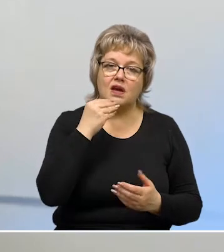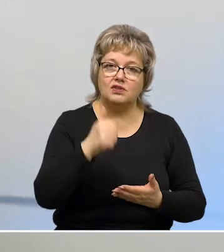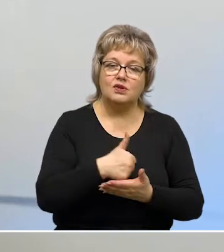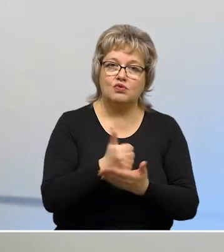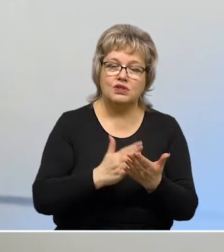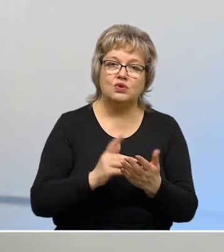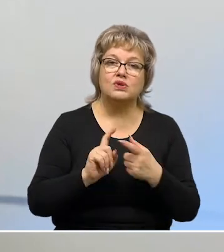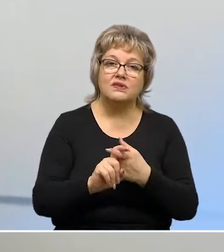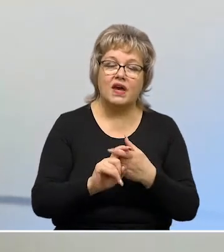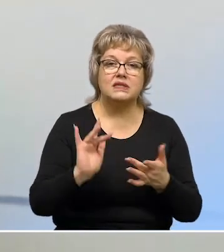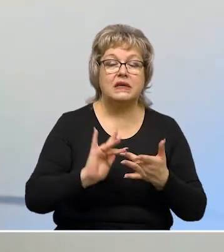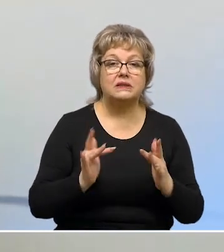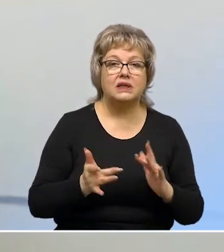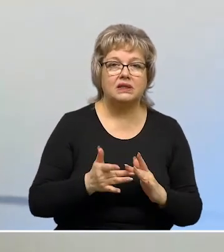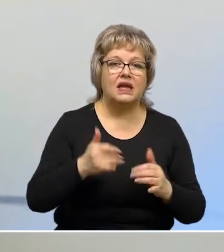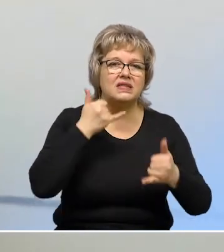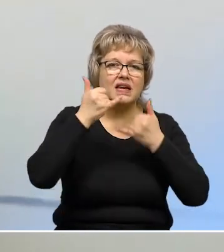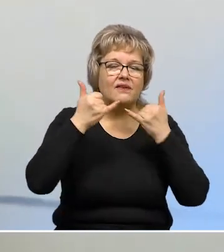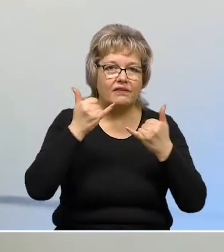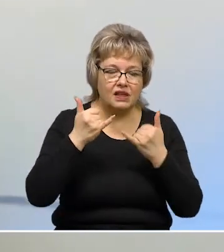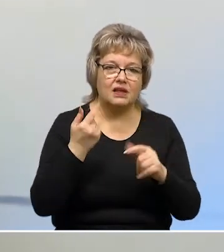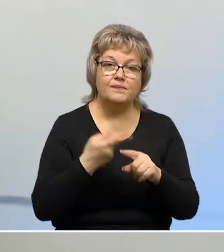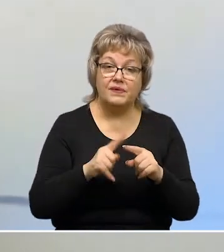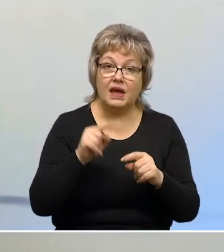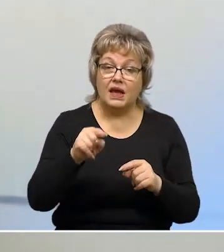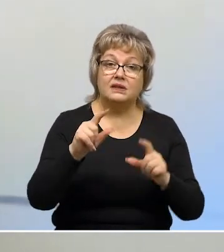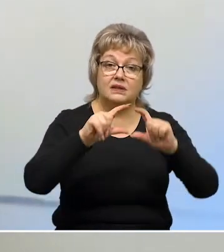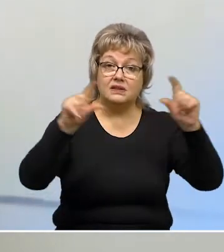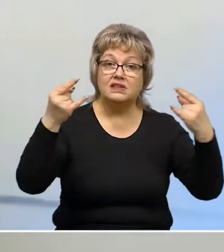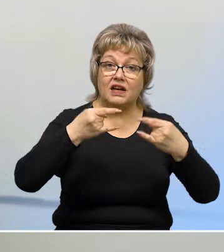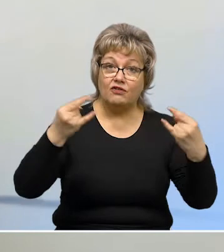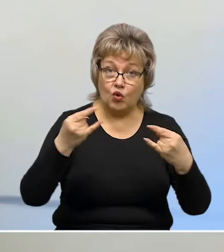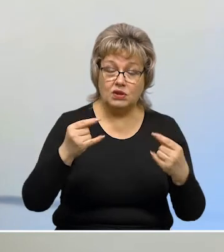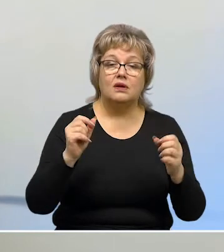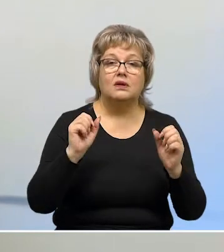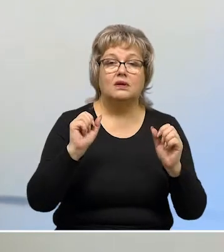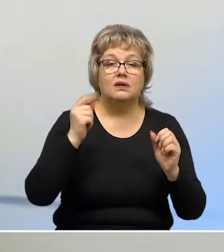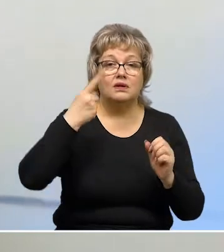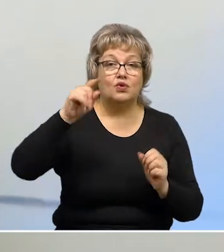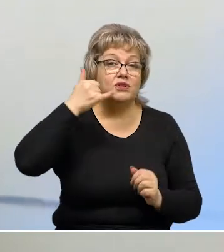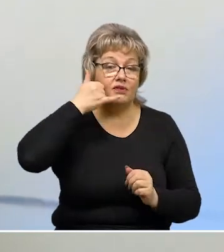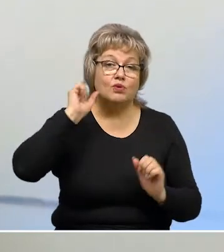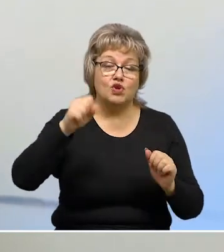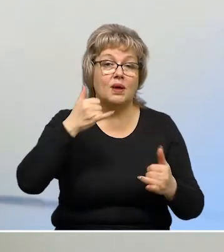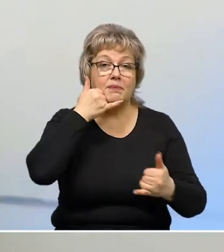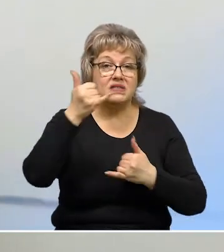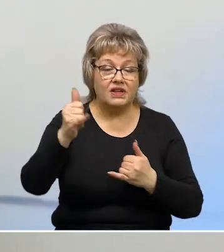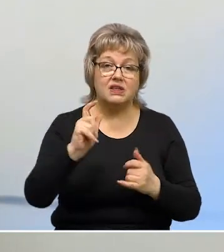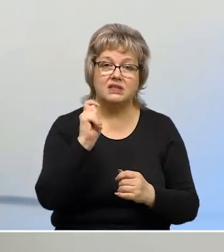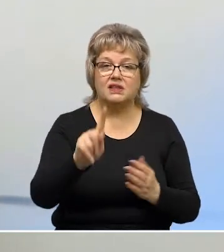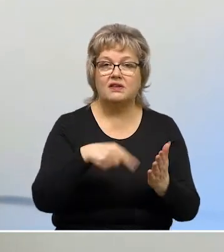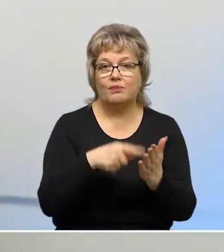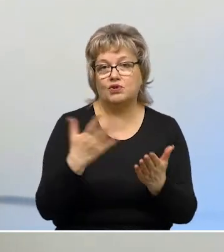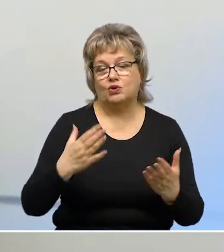качества услуг связи, интернет, телефония. То есть на этот телефон наши жители могут позвонить и, соответственно,